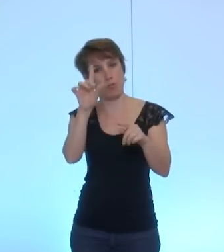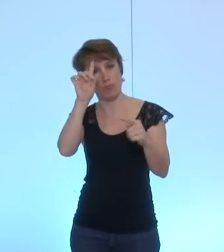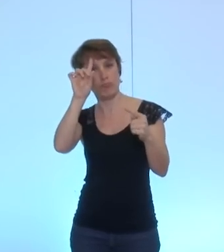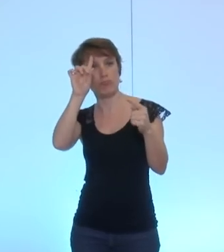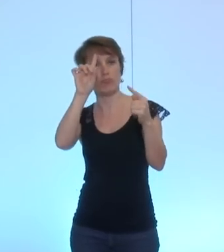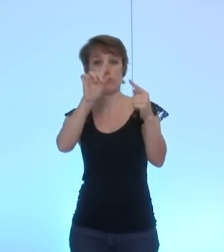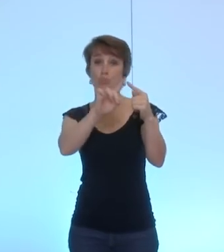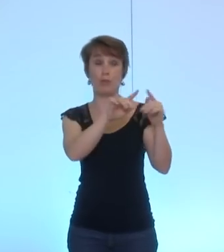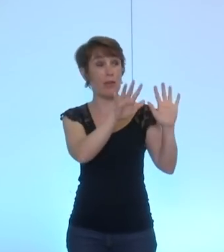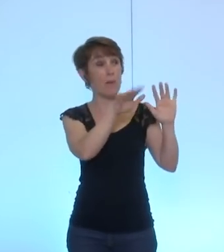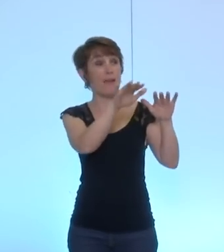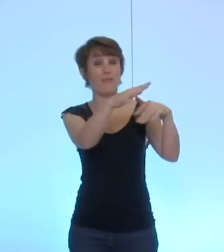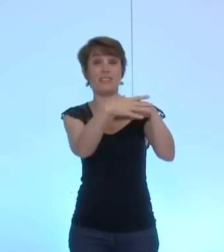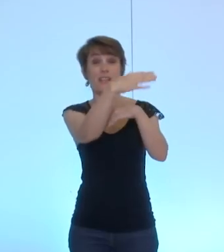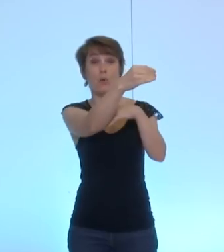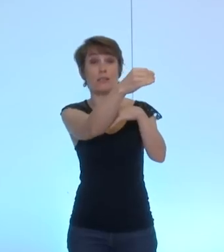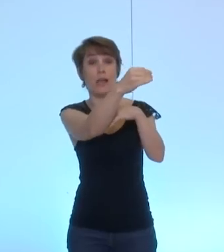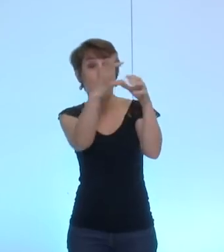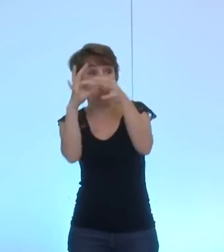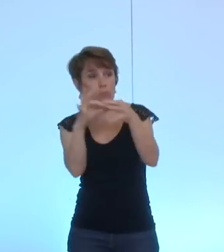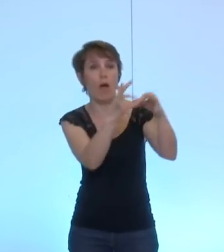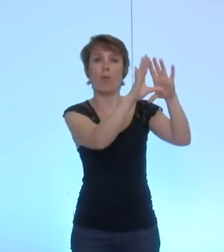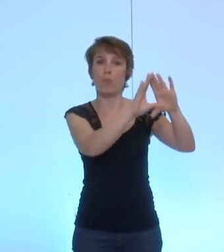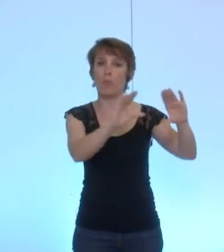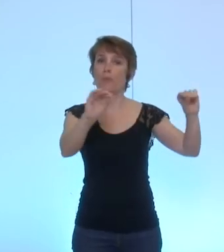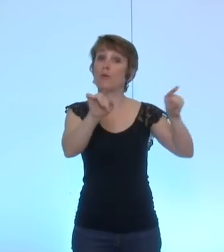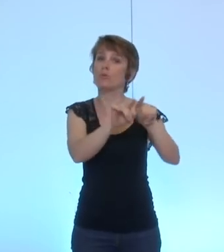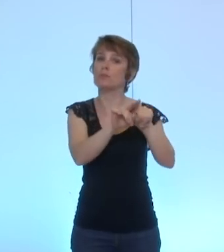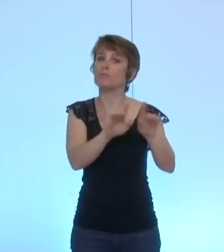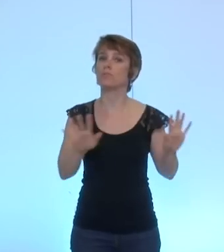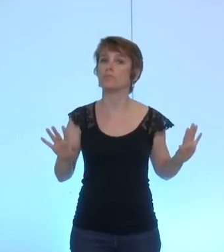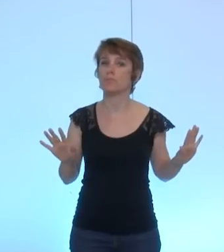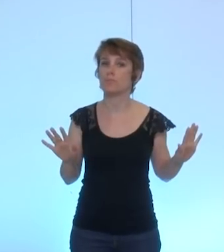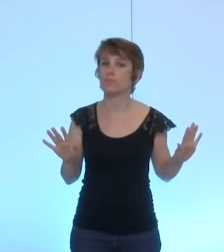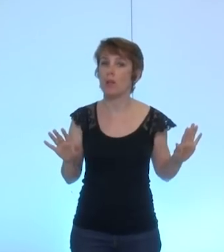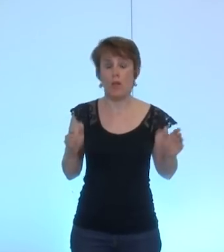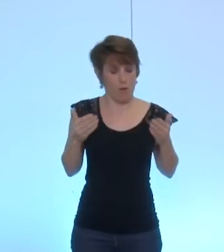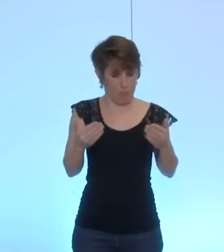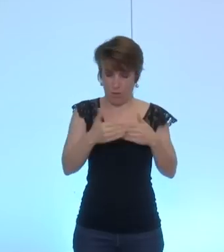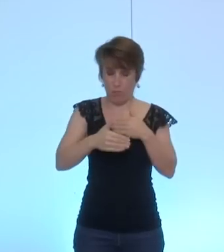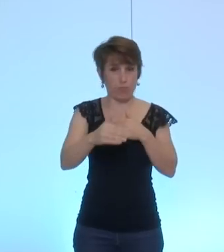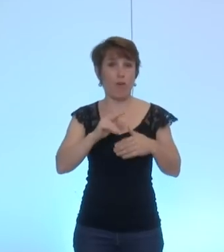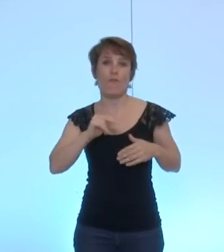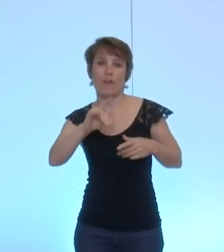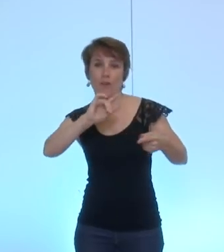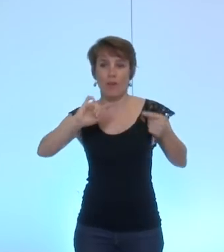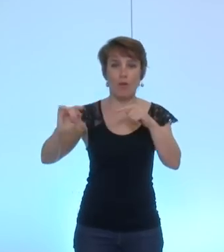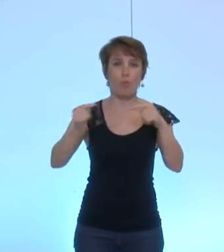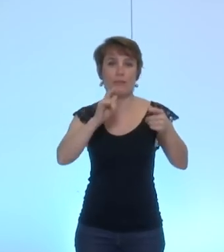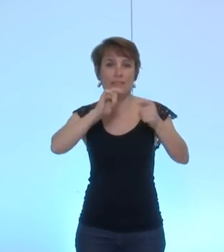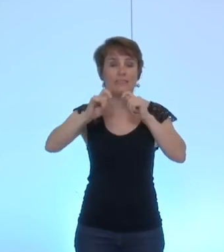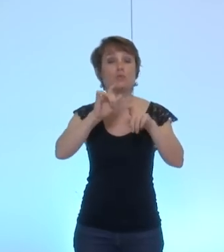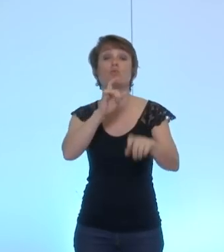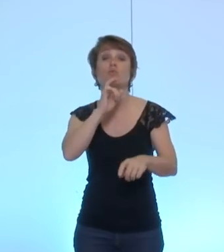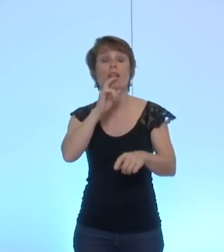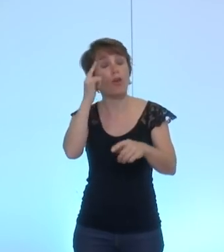la manifestation de l'extérieur se calme. Donc, si ce que nous cherchons, il me que nous avons discuté tout à l'heure en conférence des présidents,